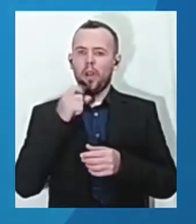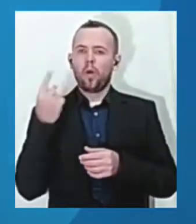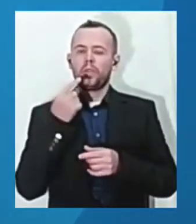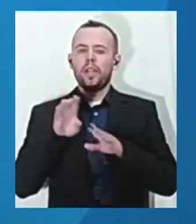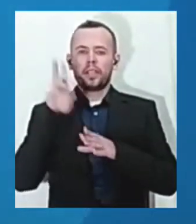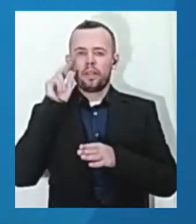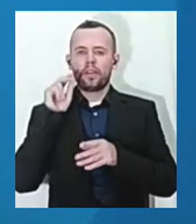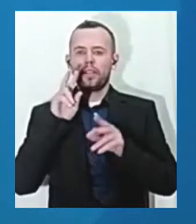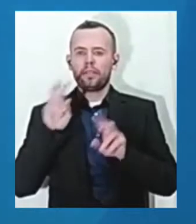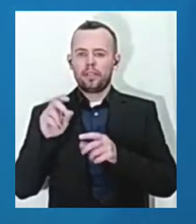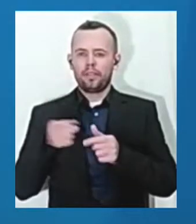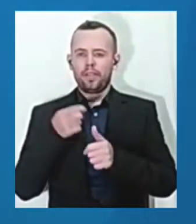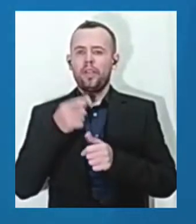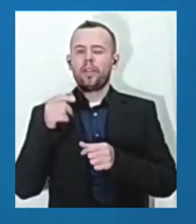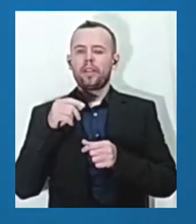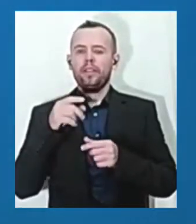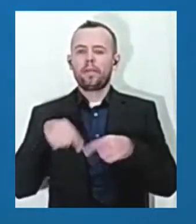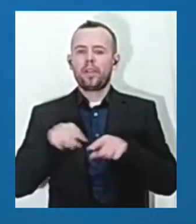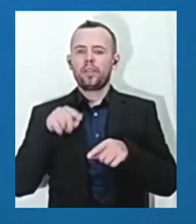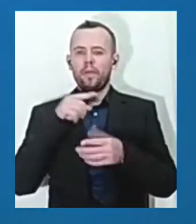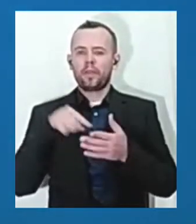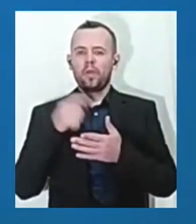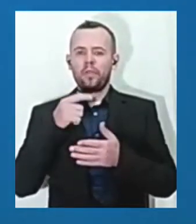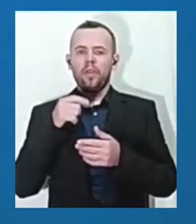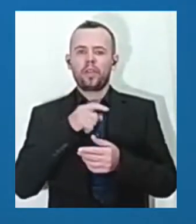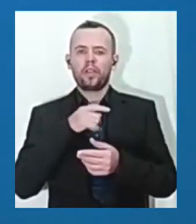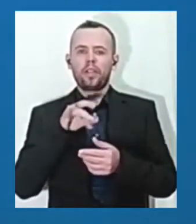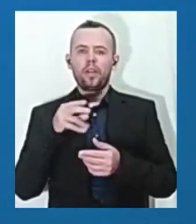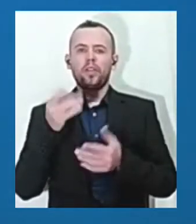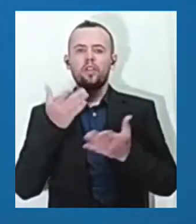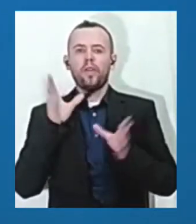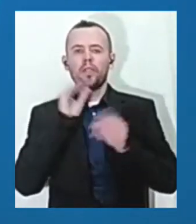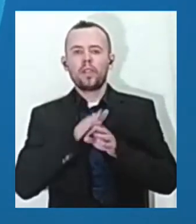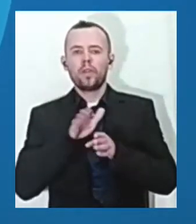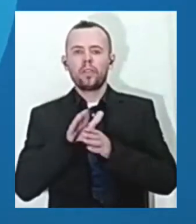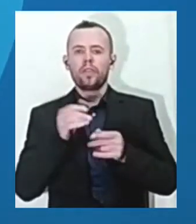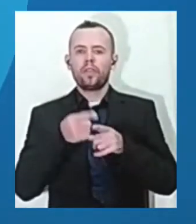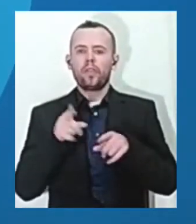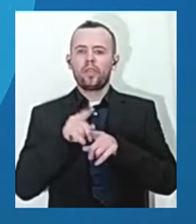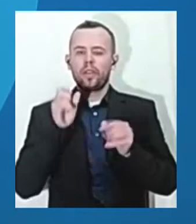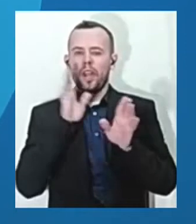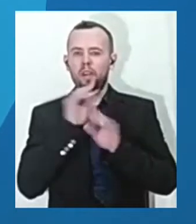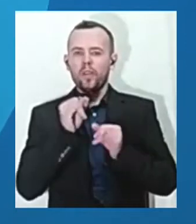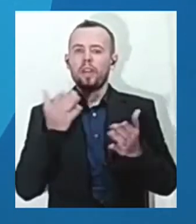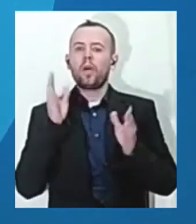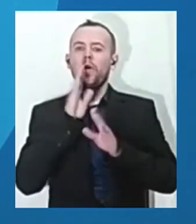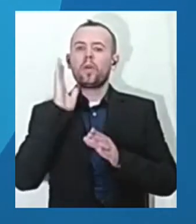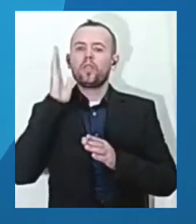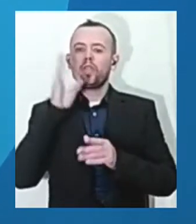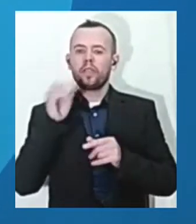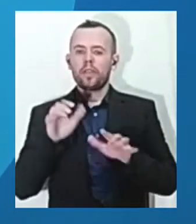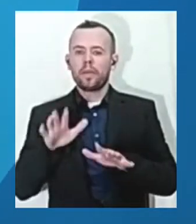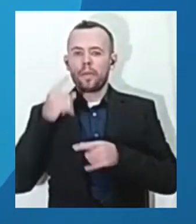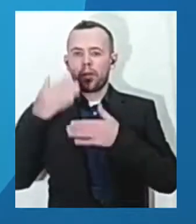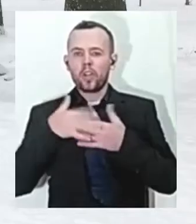Департаменті міського господарства Одеської міськради. Чи встигають відовувати наслідки негоди та яка погода очікує на містян найближчі дні –